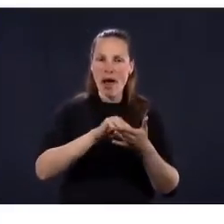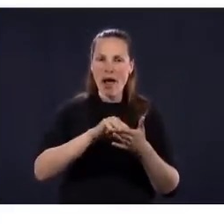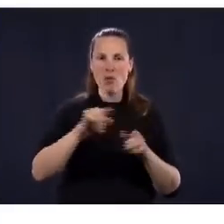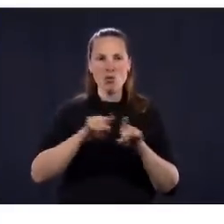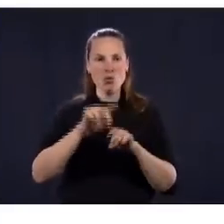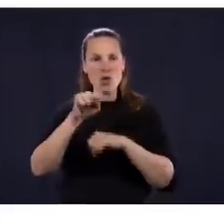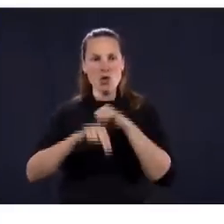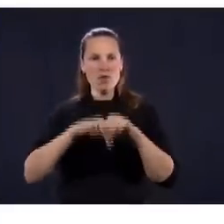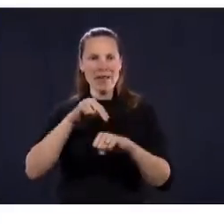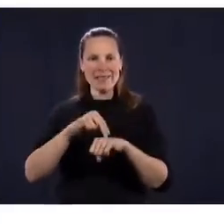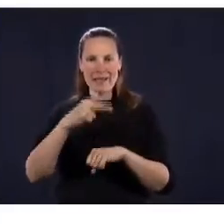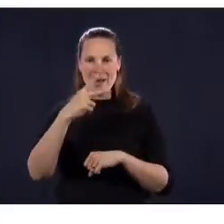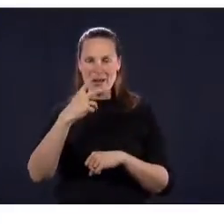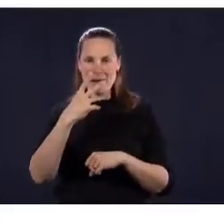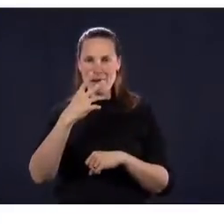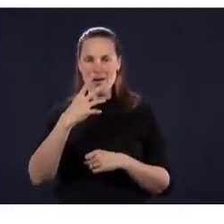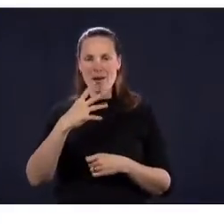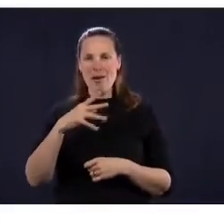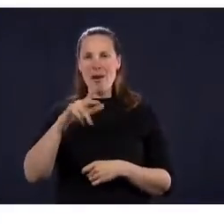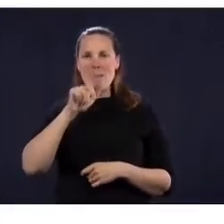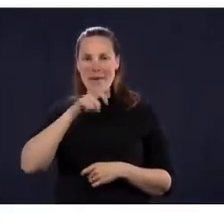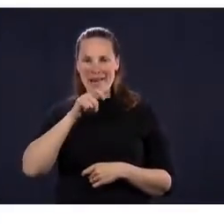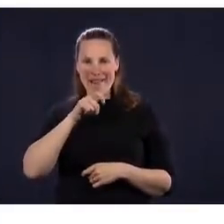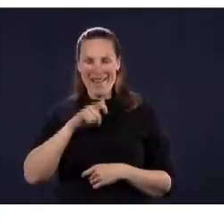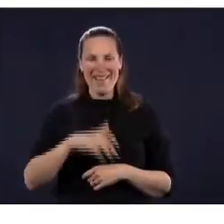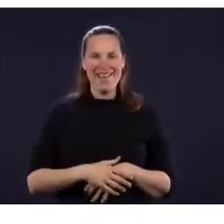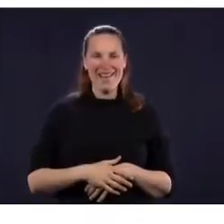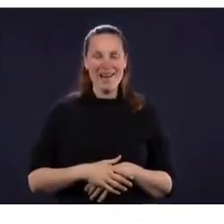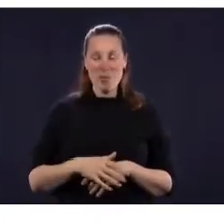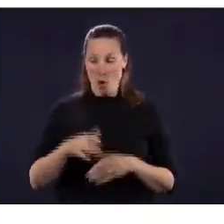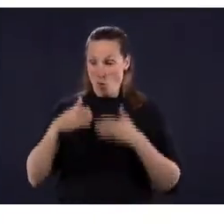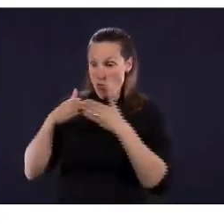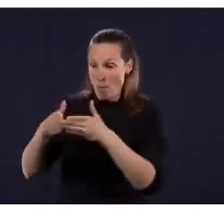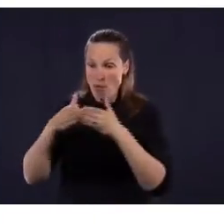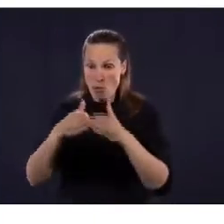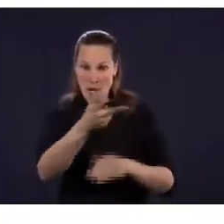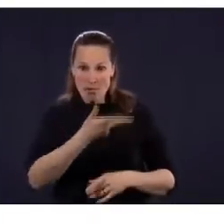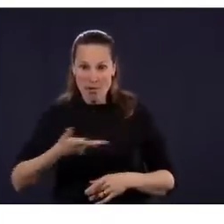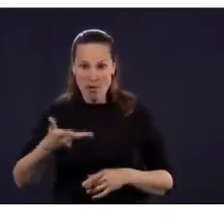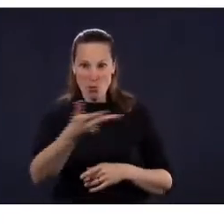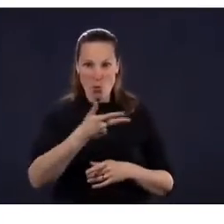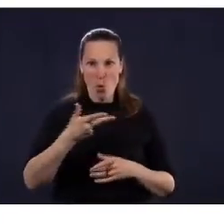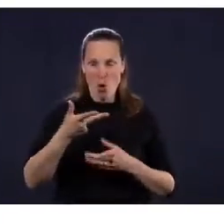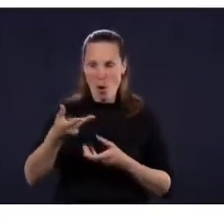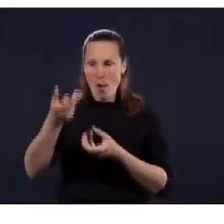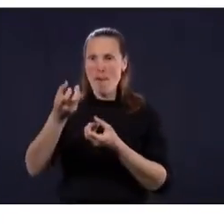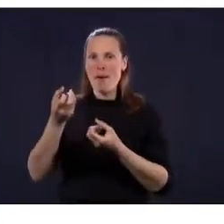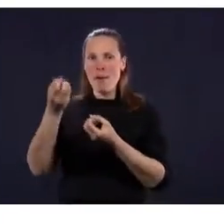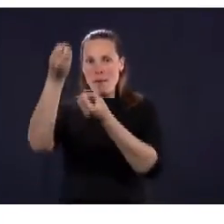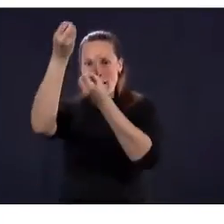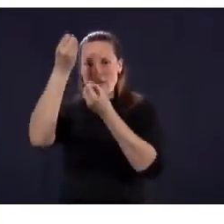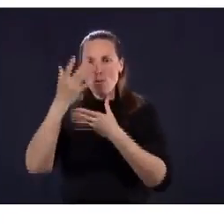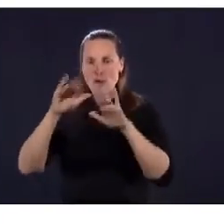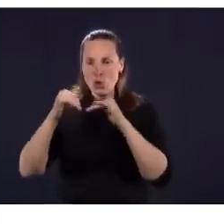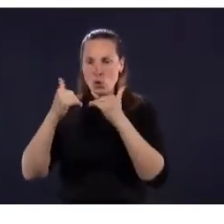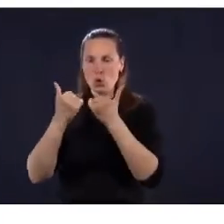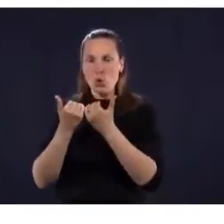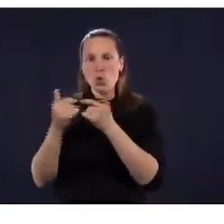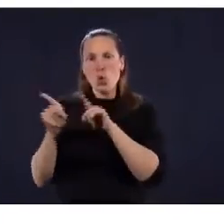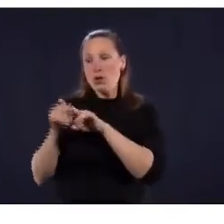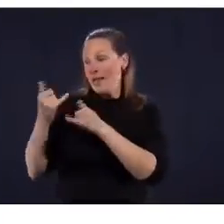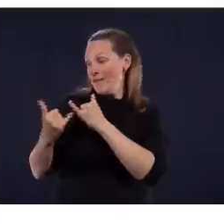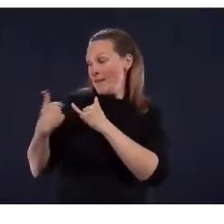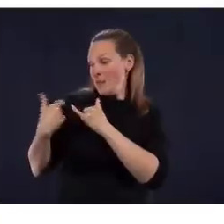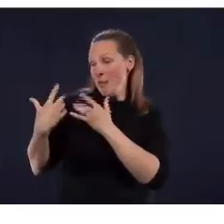'information. Mais au-delà des scénarios qui projettent des choses, dans ces scénarios-là, on va être capable de calculer le R1, le R0